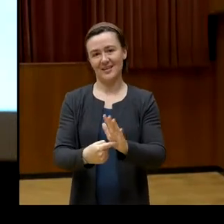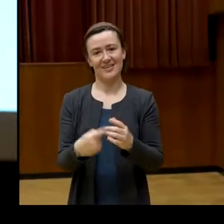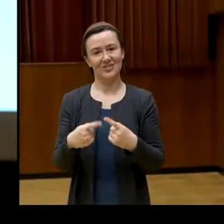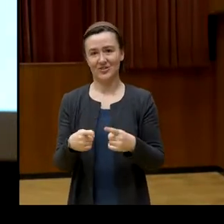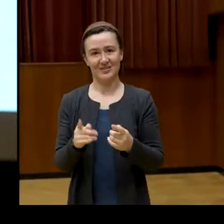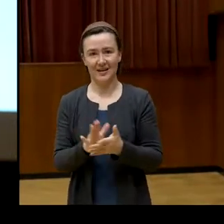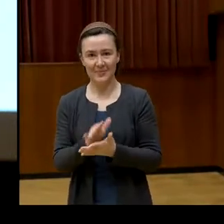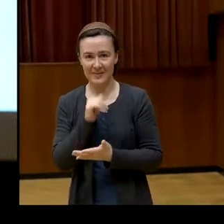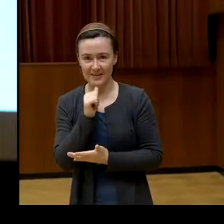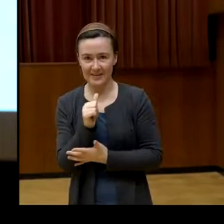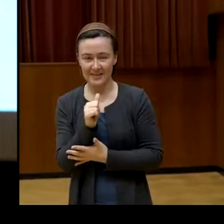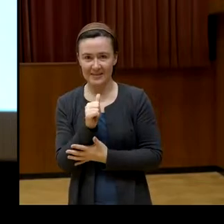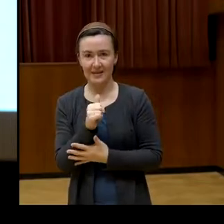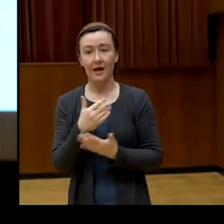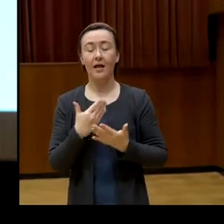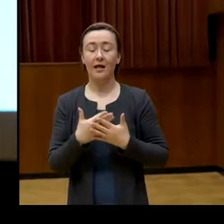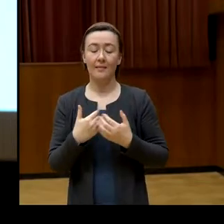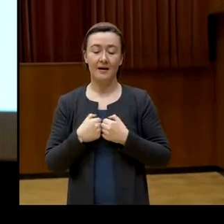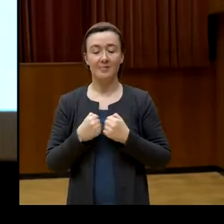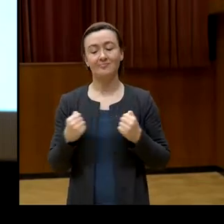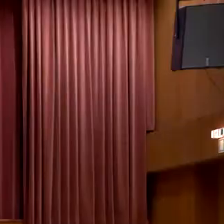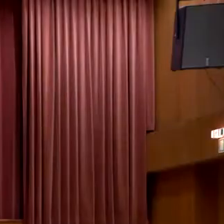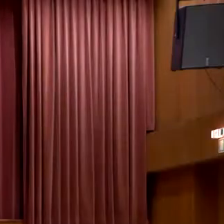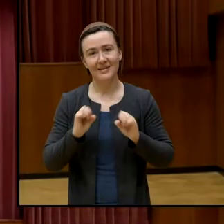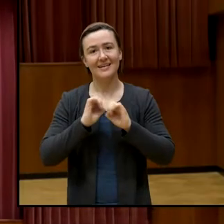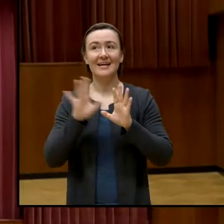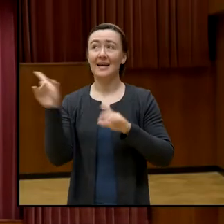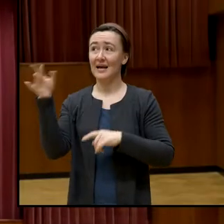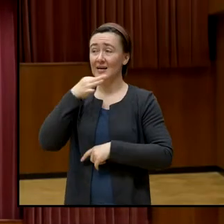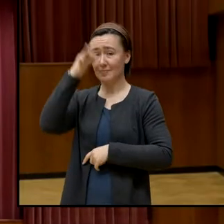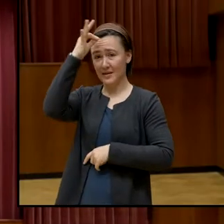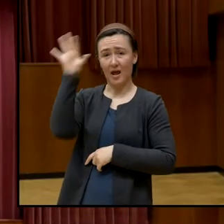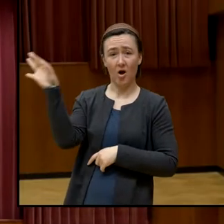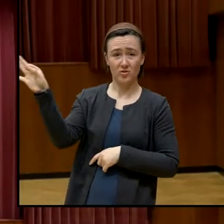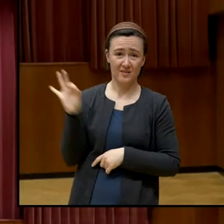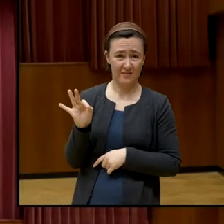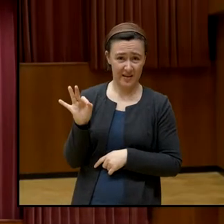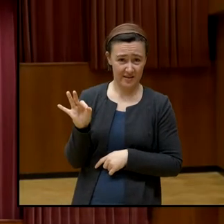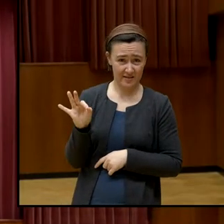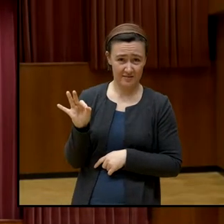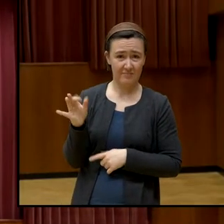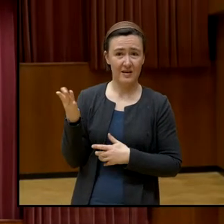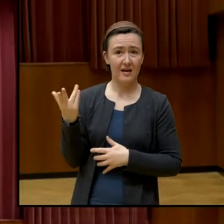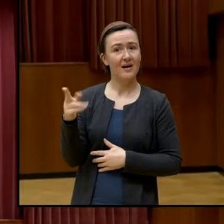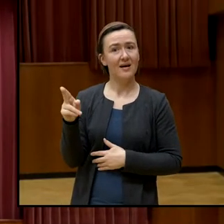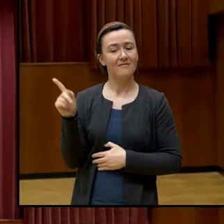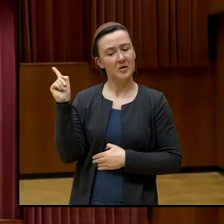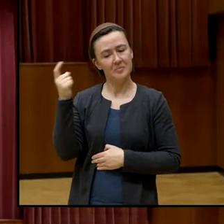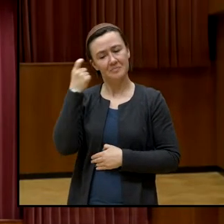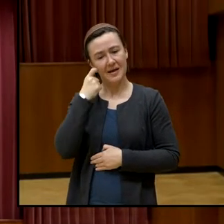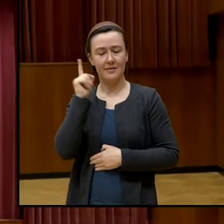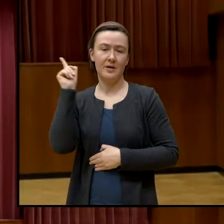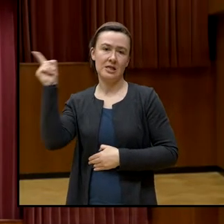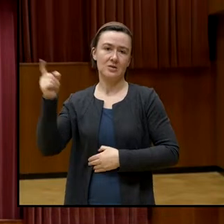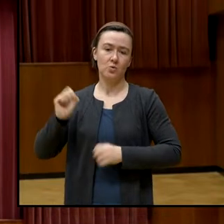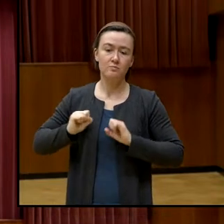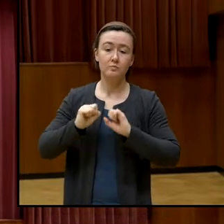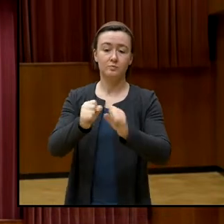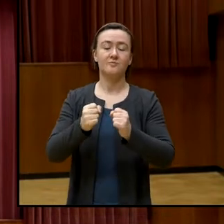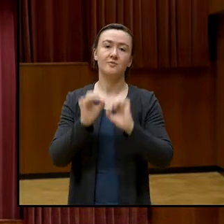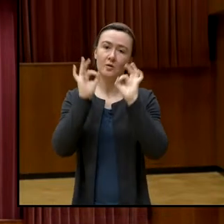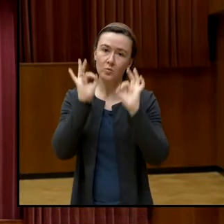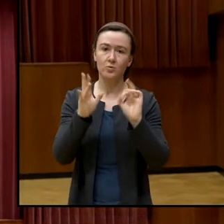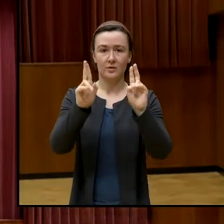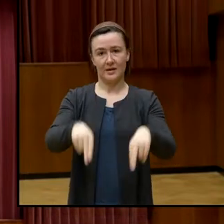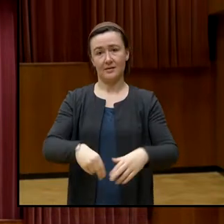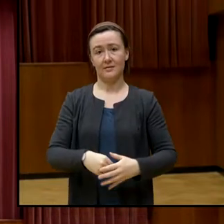Outing, natürlich habe ich dieses Bild deshalb gewählt, weil ich das entsprechende Engagement persönlich für gut und richtig finde und auch